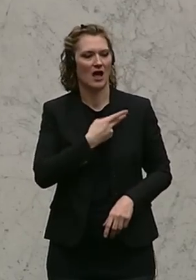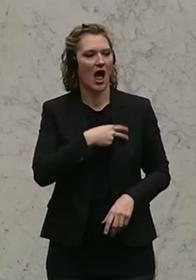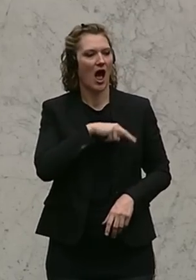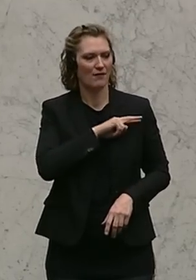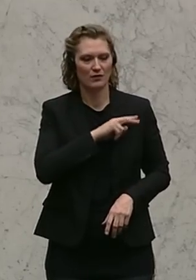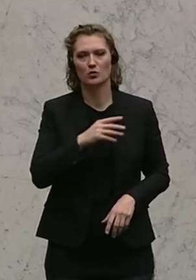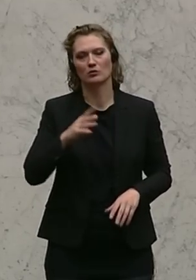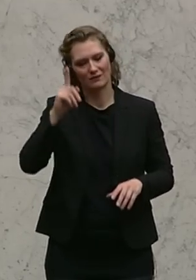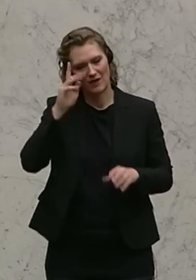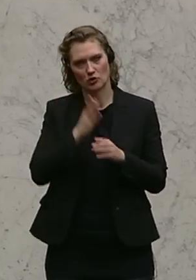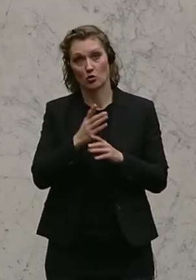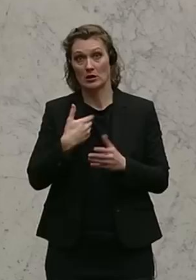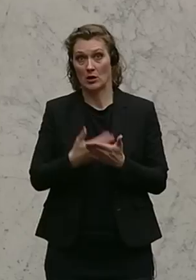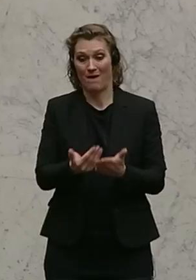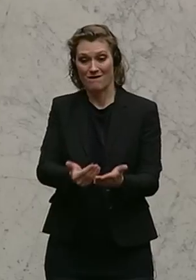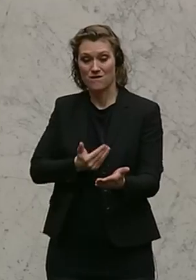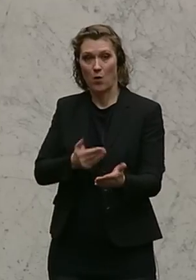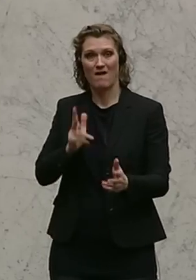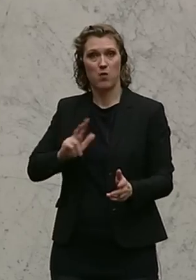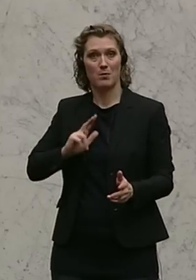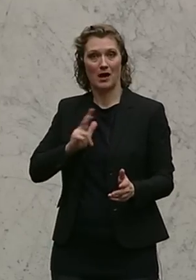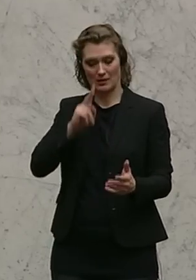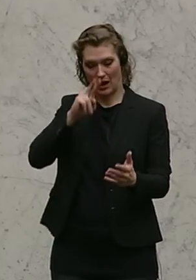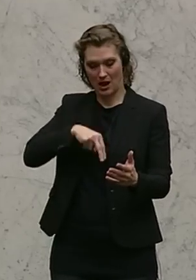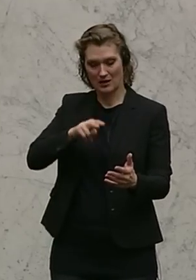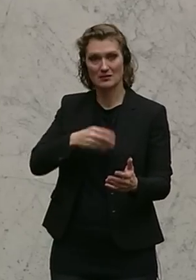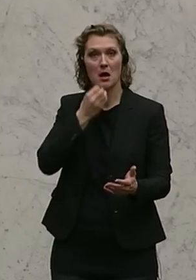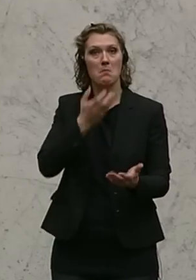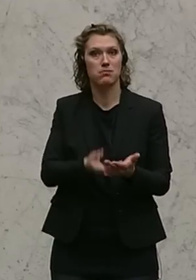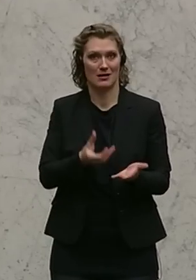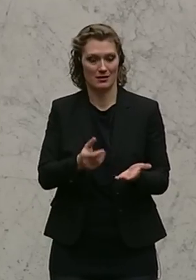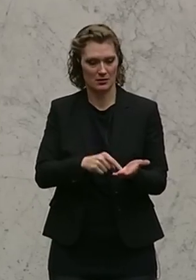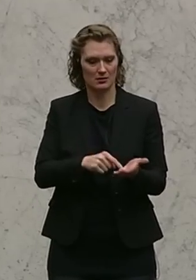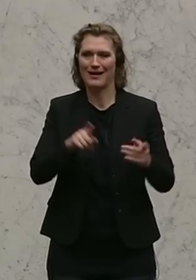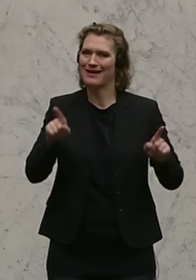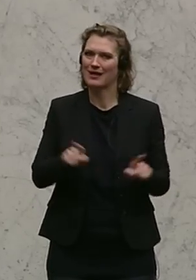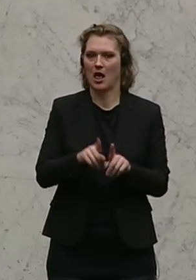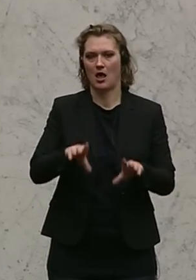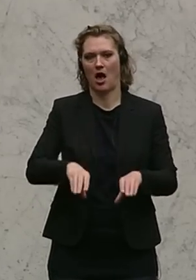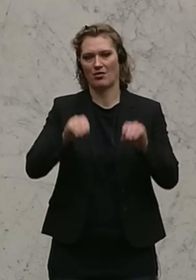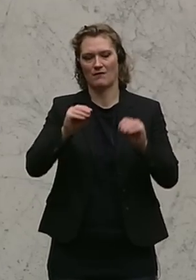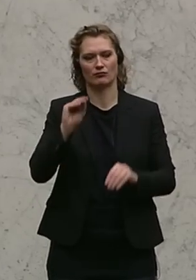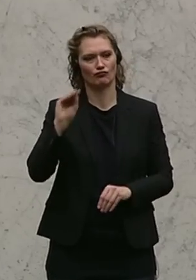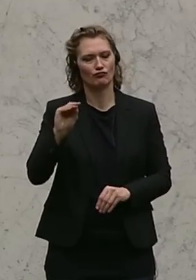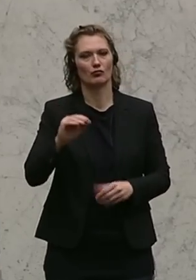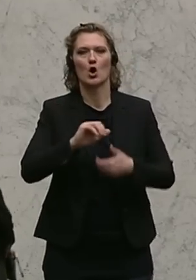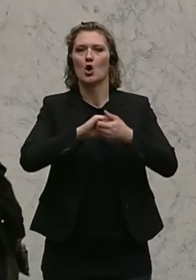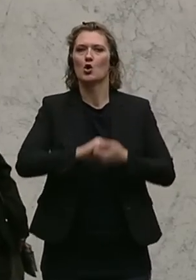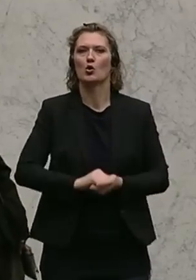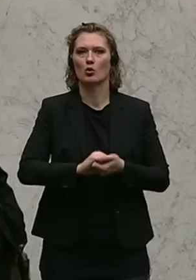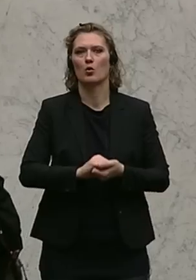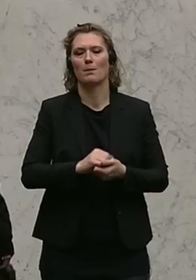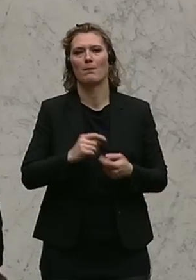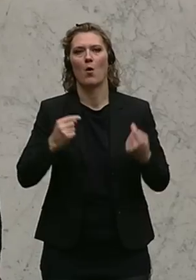ich mir das natürlich wieder im Detail noch einmal angeschaut auf dem Krisbericht heraus. Und ich möchte gleich am Anfang einmal auf den Herrn Klubobmann von der